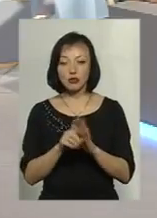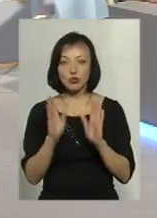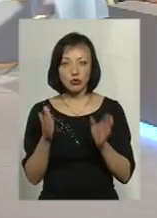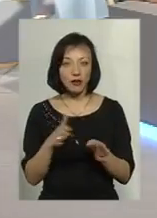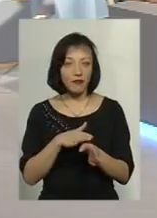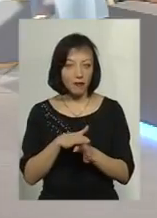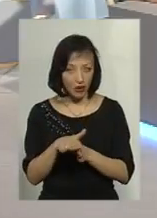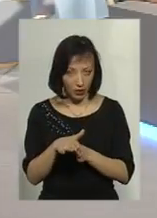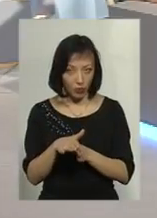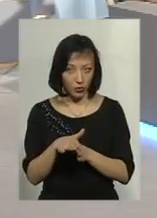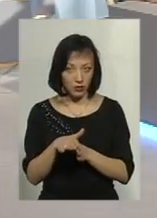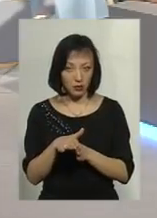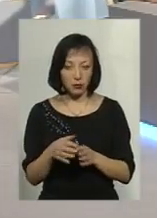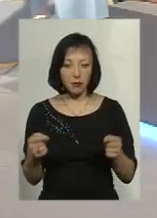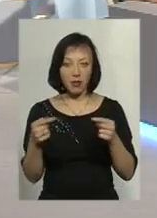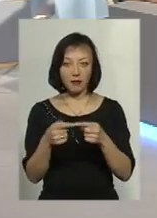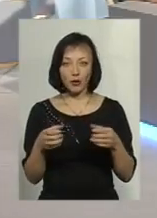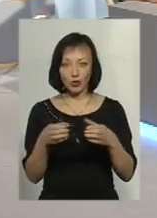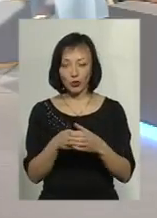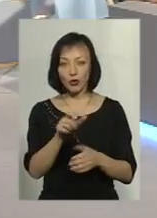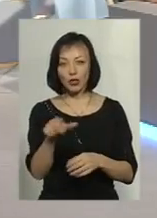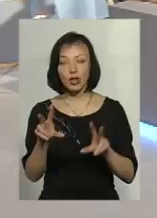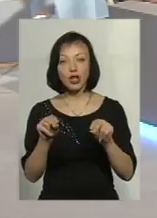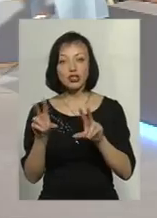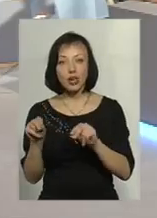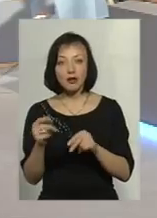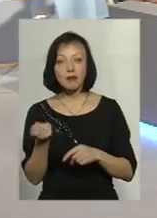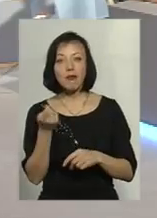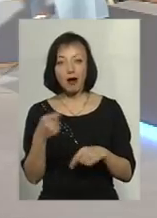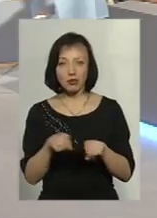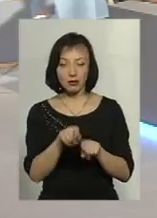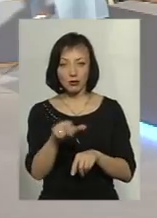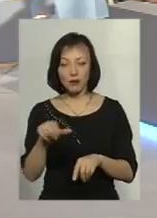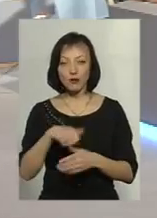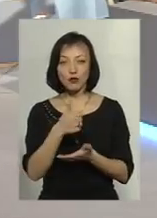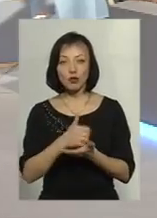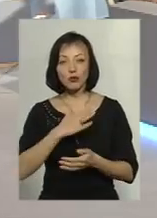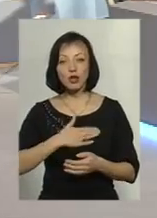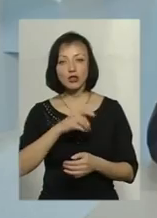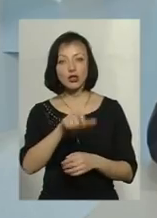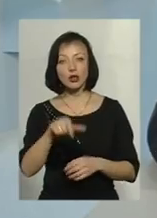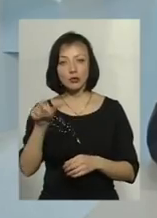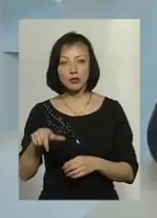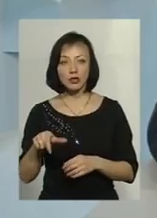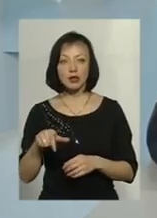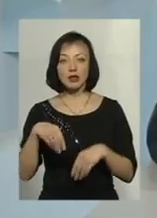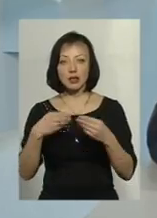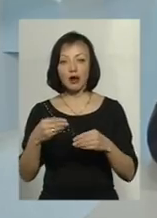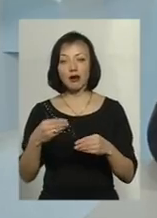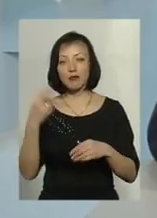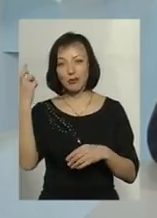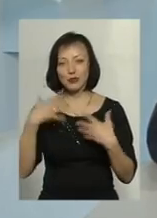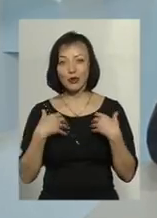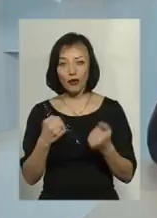виконано певною категорією людей. На щастя, що їх дуже мало, в основному наші споживачі, даємо Бог здоров'я,